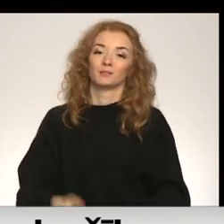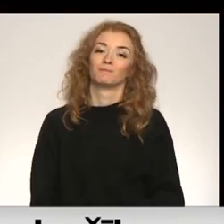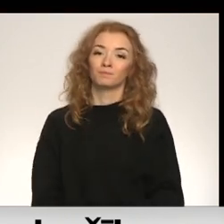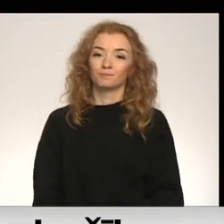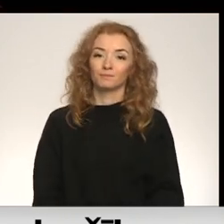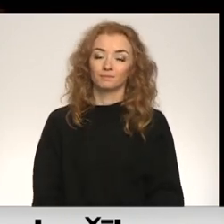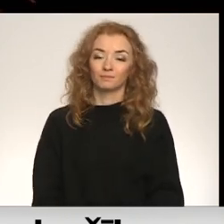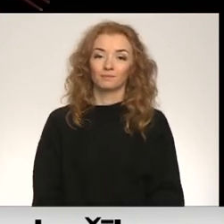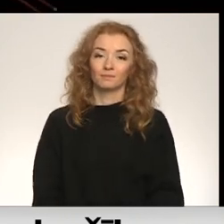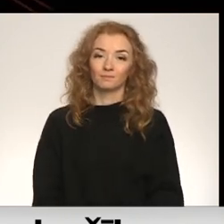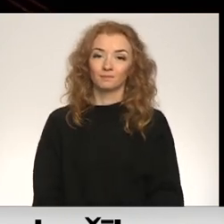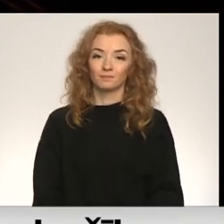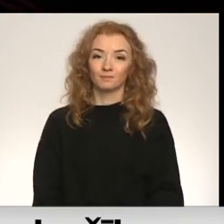Graudiņš, Latvijas televīzija.